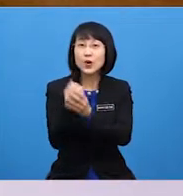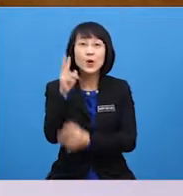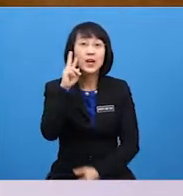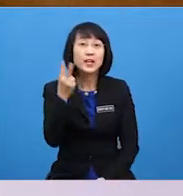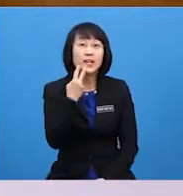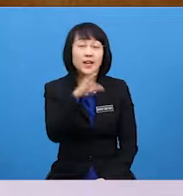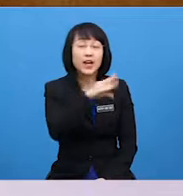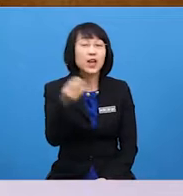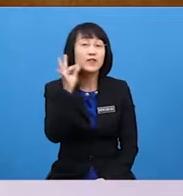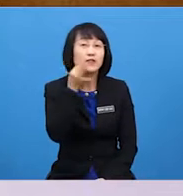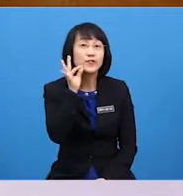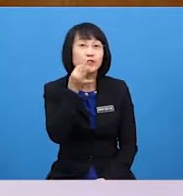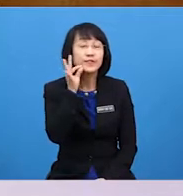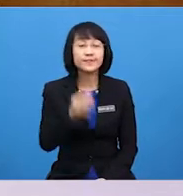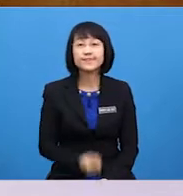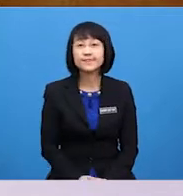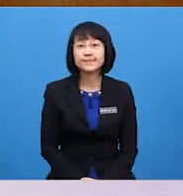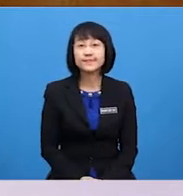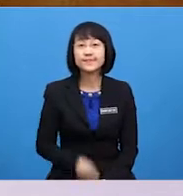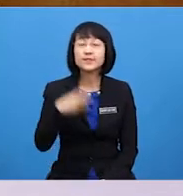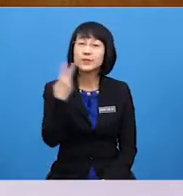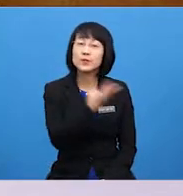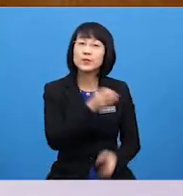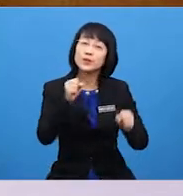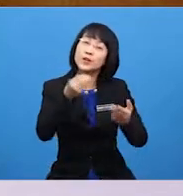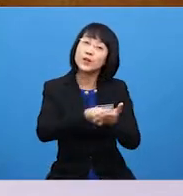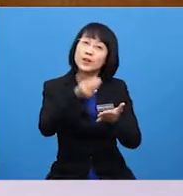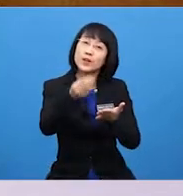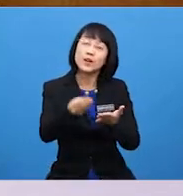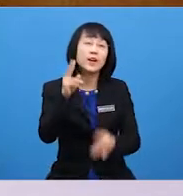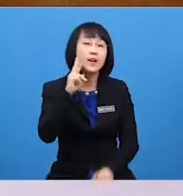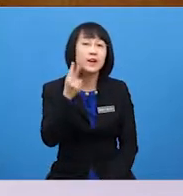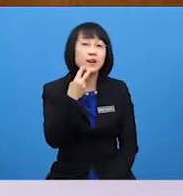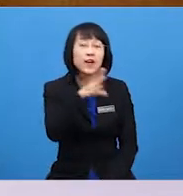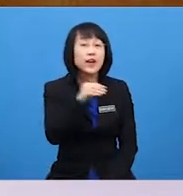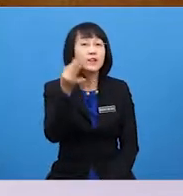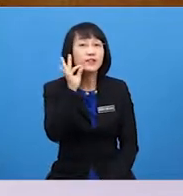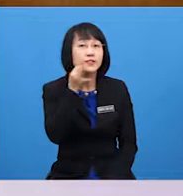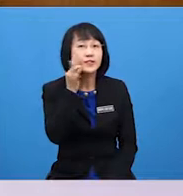So that we can buy vegetables and fruits